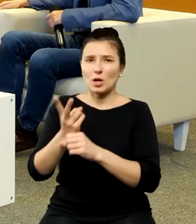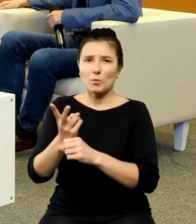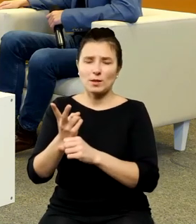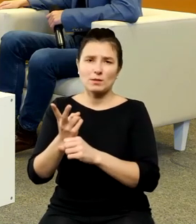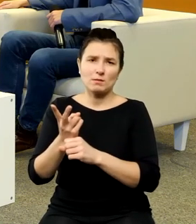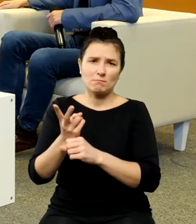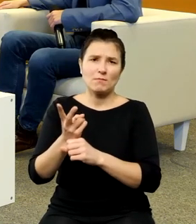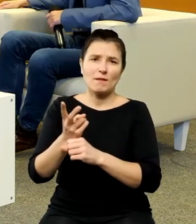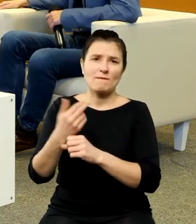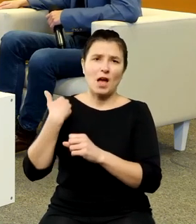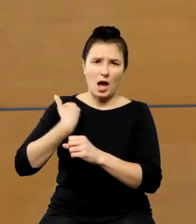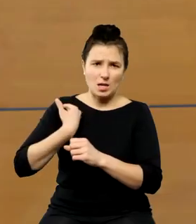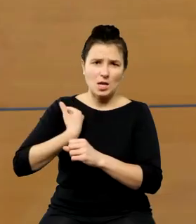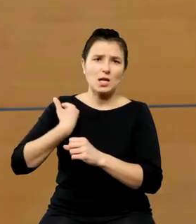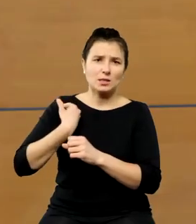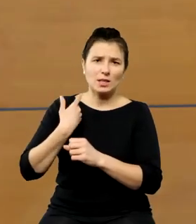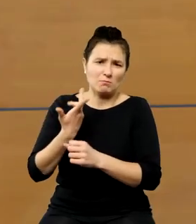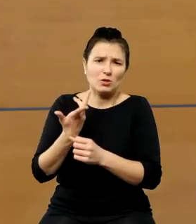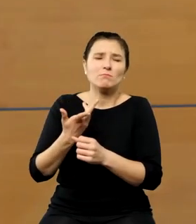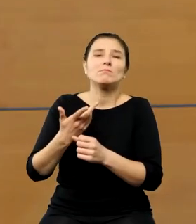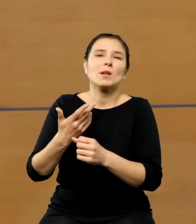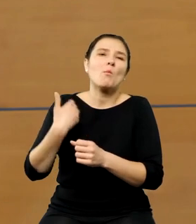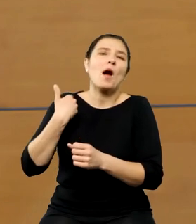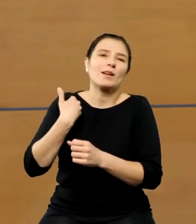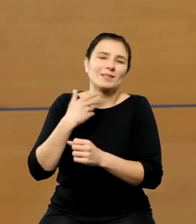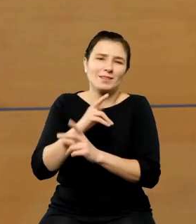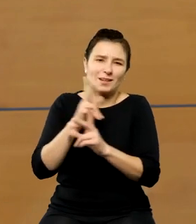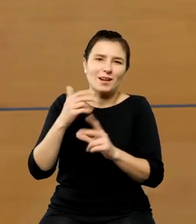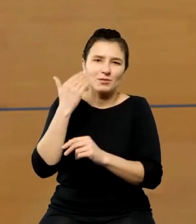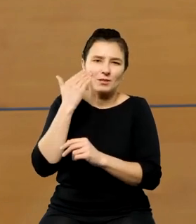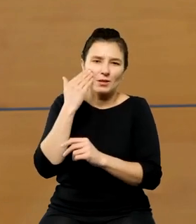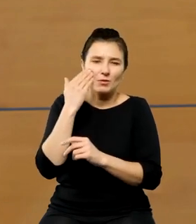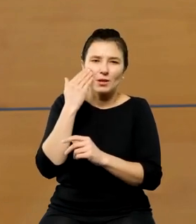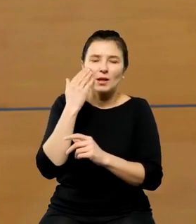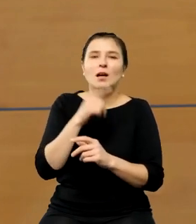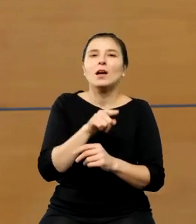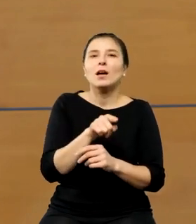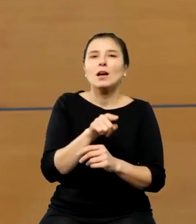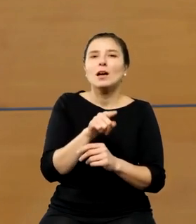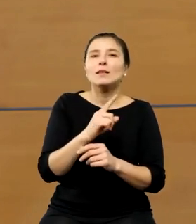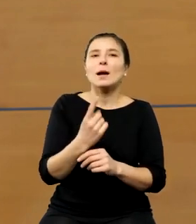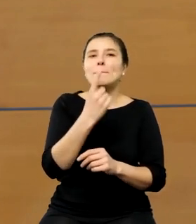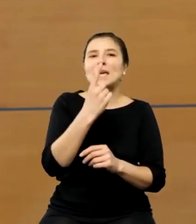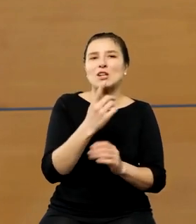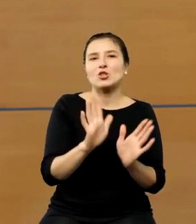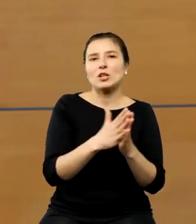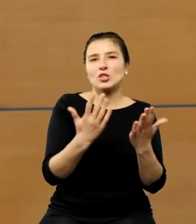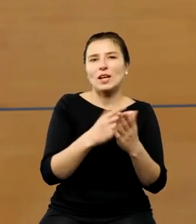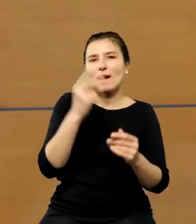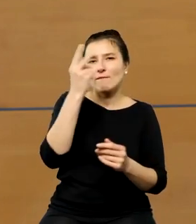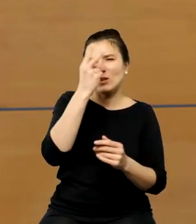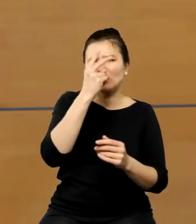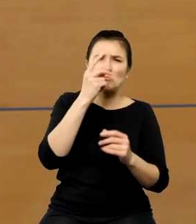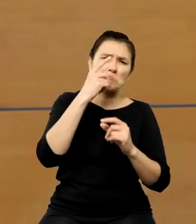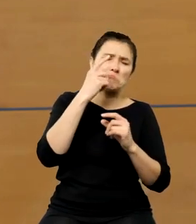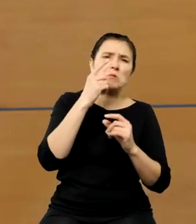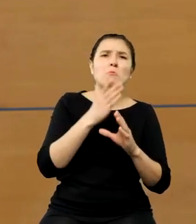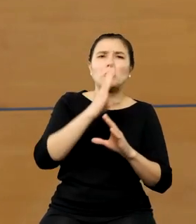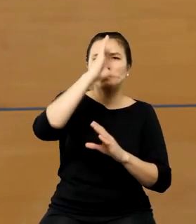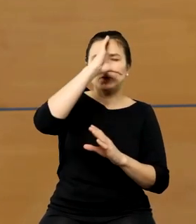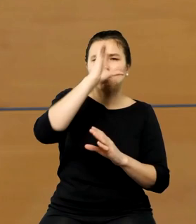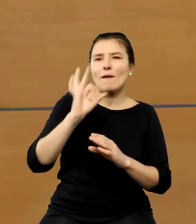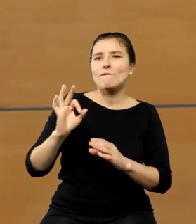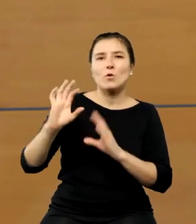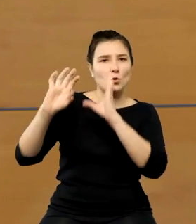w języku dostępnym wszystkim, pierwszej księgi tej filozoficznej de facto, czy kosmologicznej Mikołaja